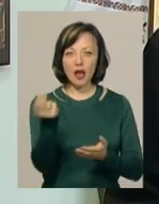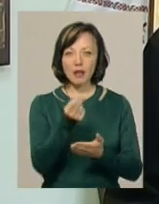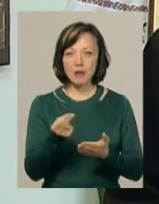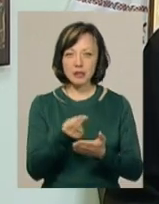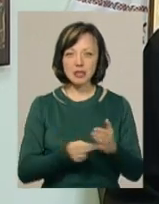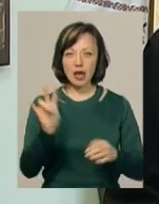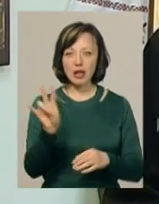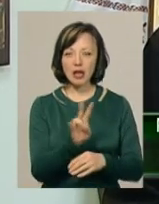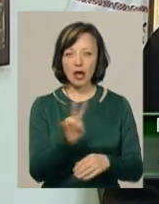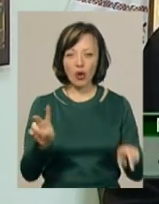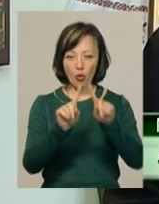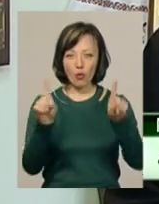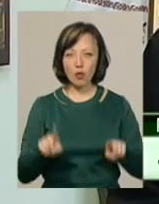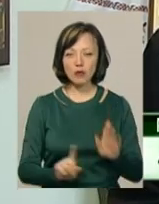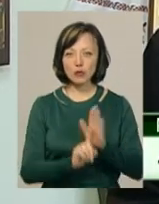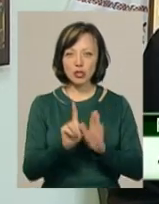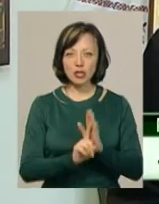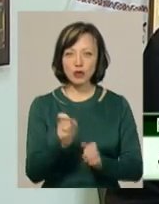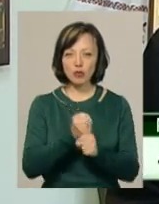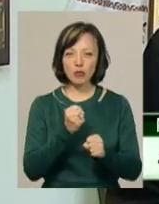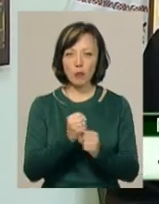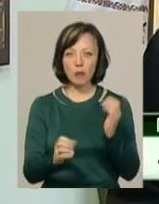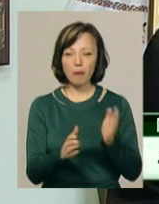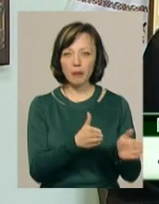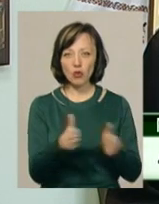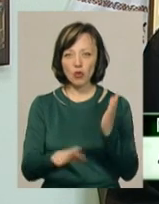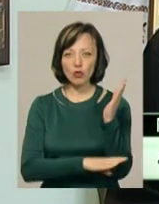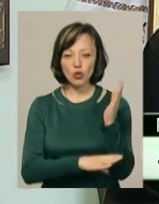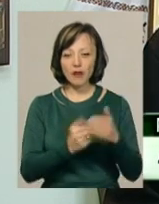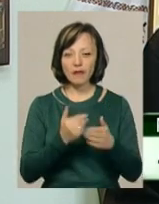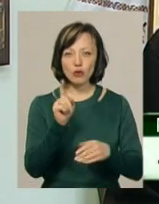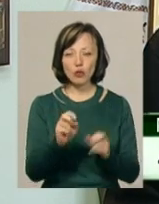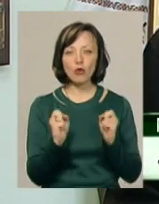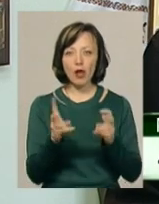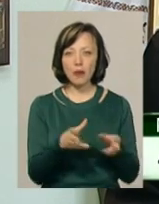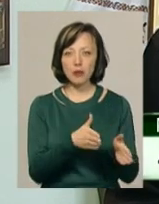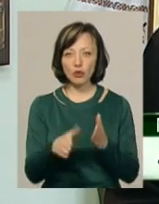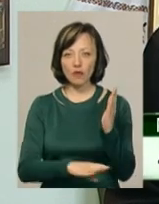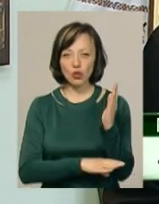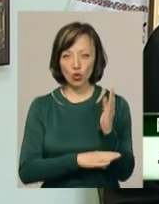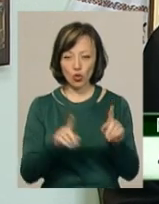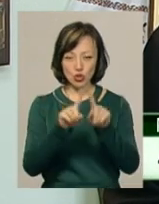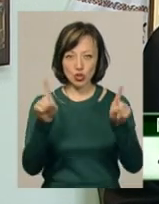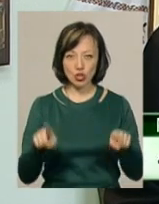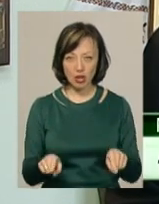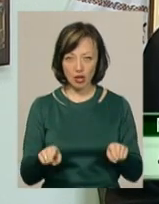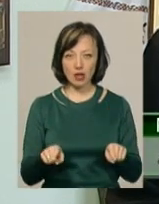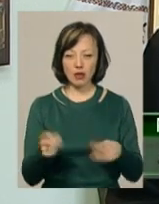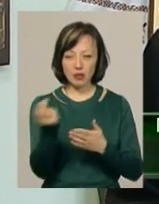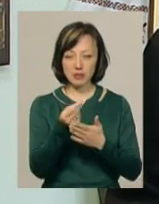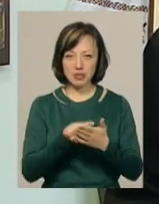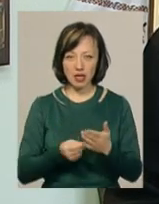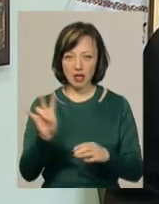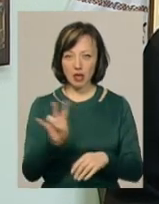ікони починається з обробки і підготовки дошки, тому що від того, як підготовлена дошка до написання в подальшому